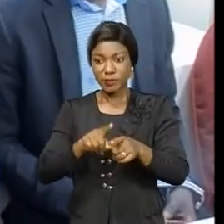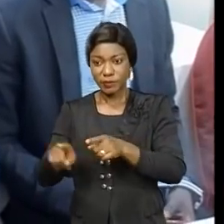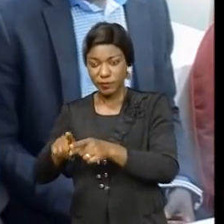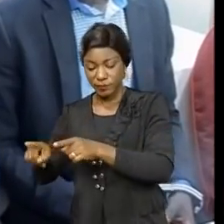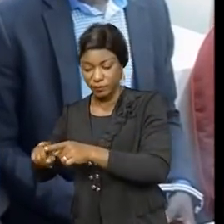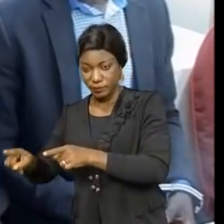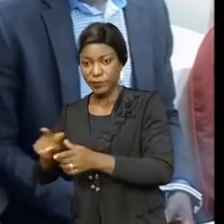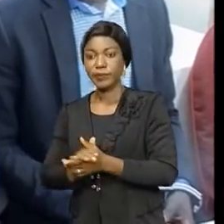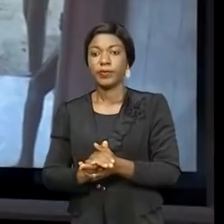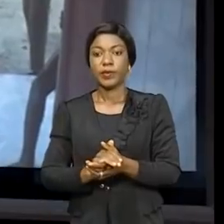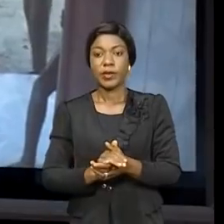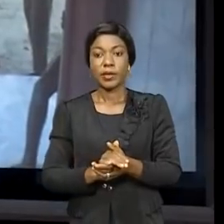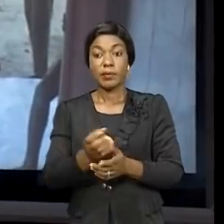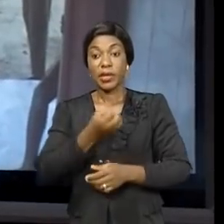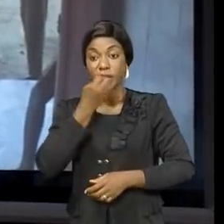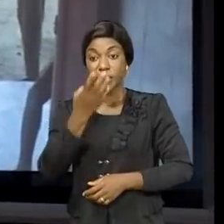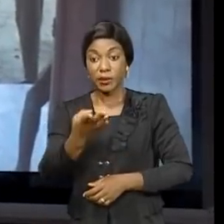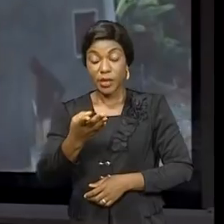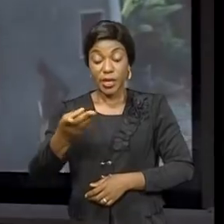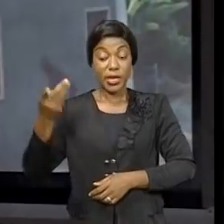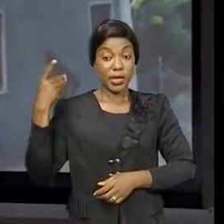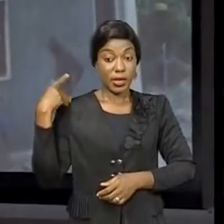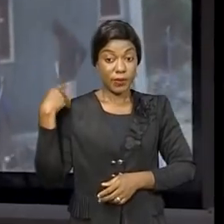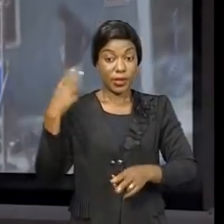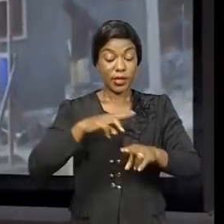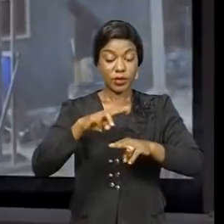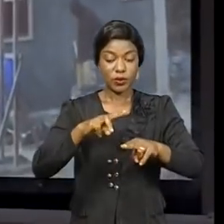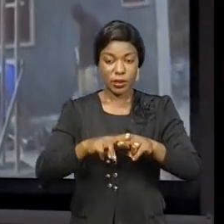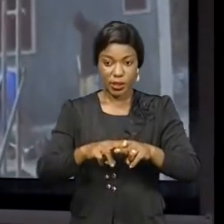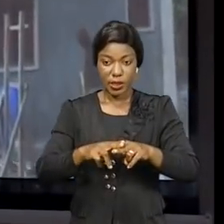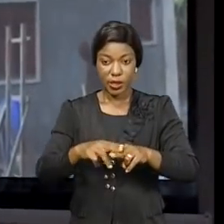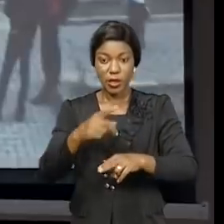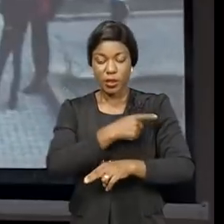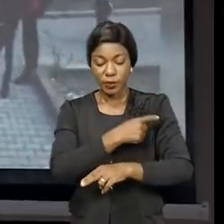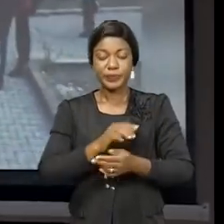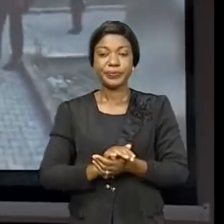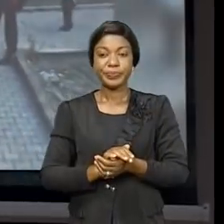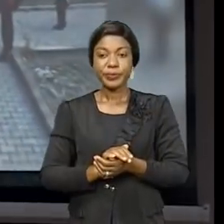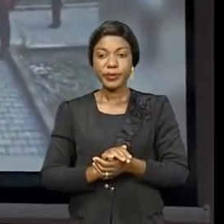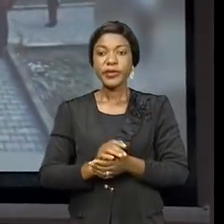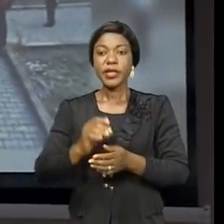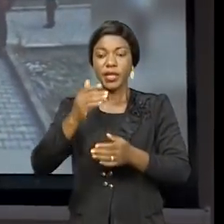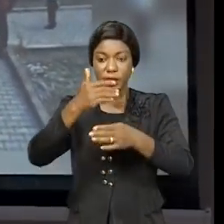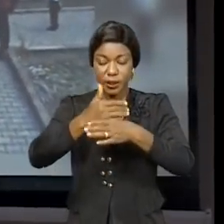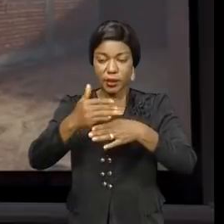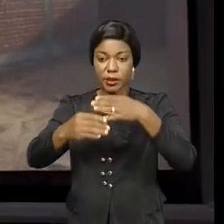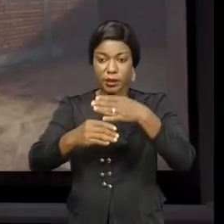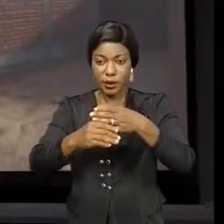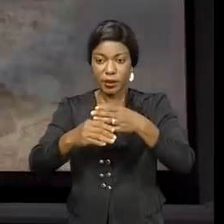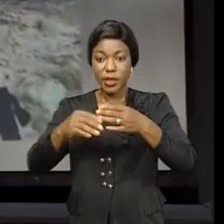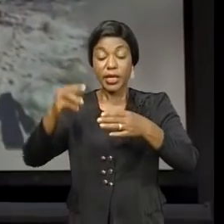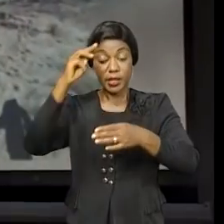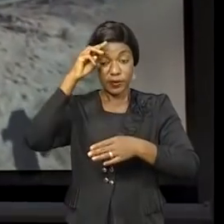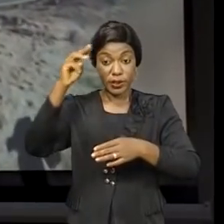province du Maniema. Par exemple, le député national et chef coutumier Tounda Kassongo Prosper a construit des infrastructures sociales,